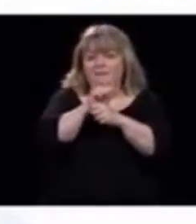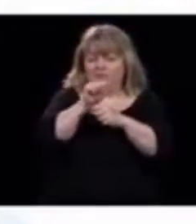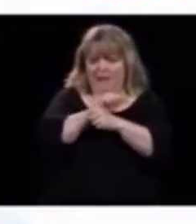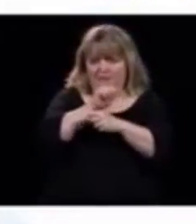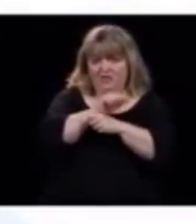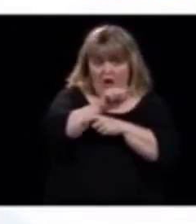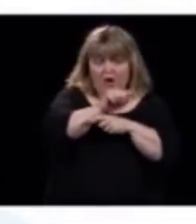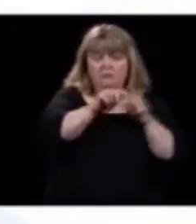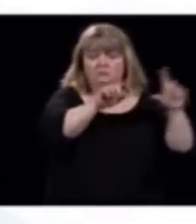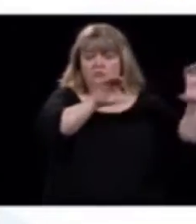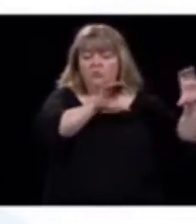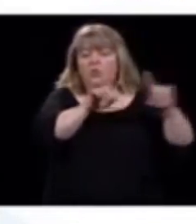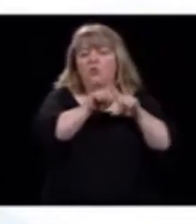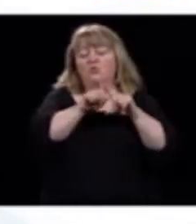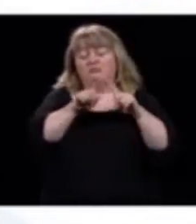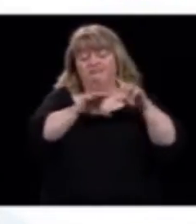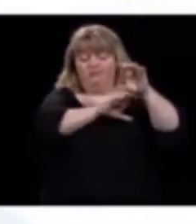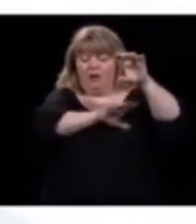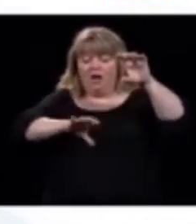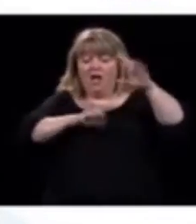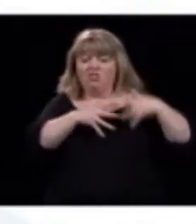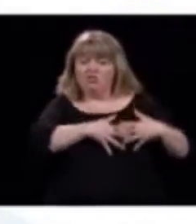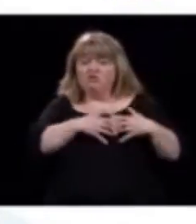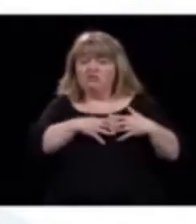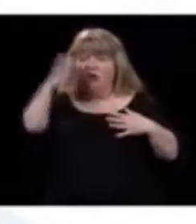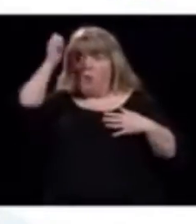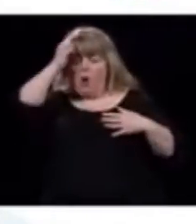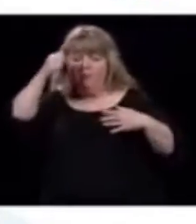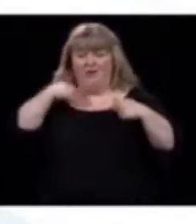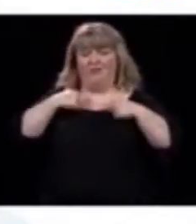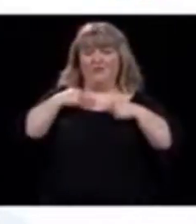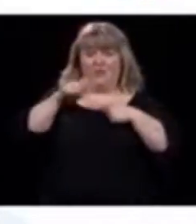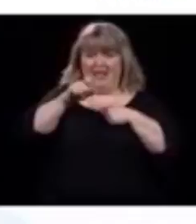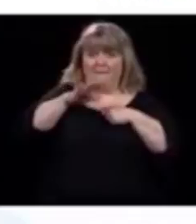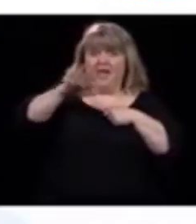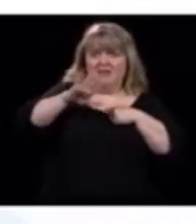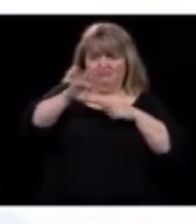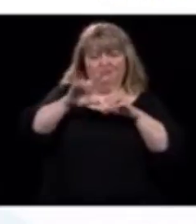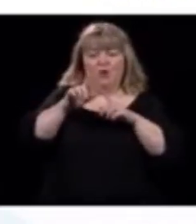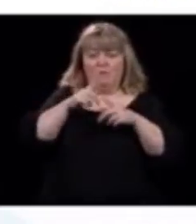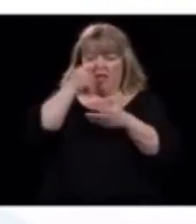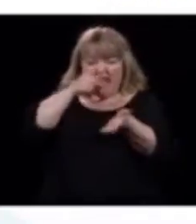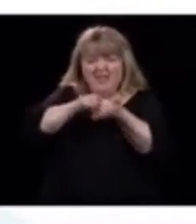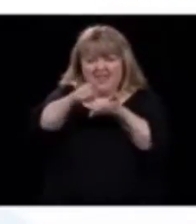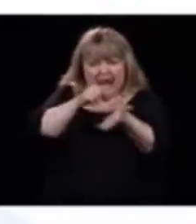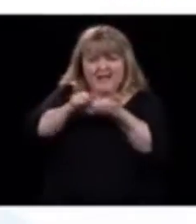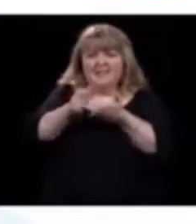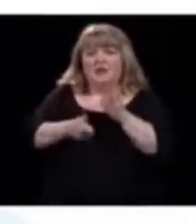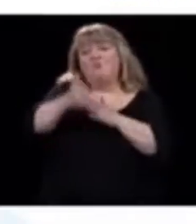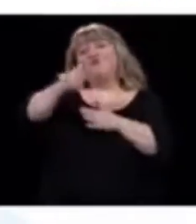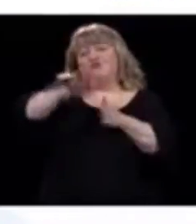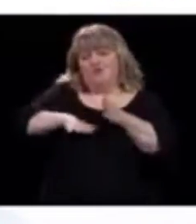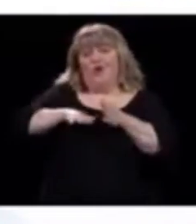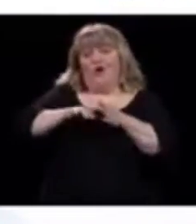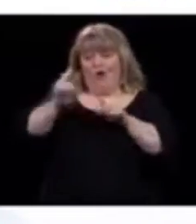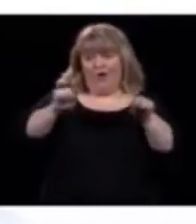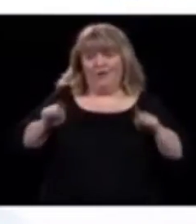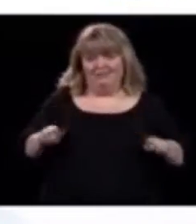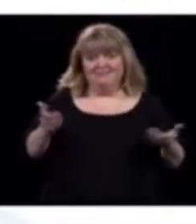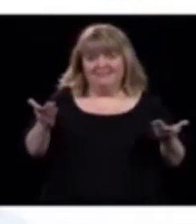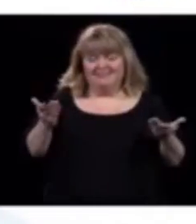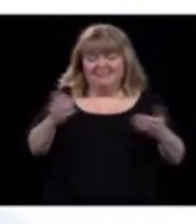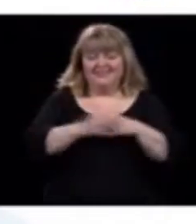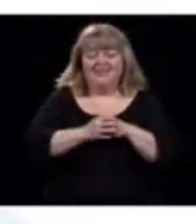j'inclus les États-Unis, l'Europe, où on teste le plus. Donc, j'en profite, puis j'en ai